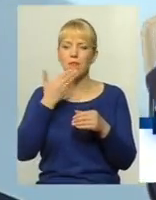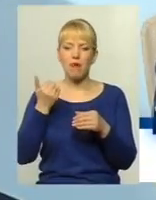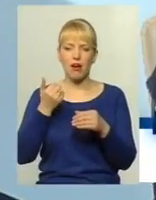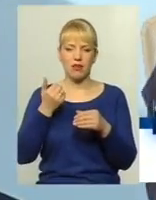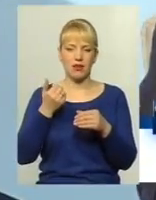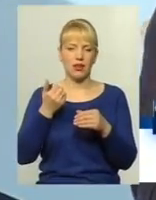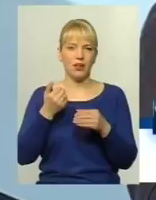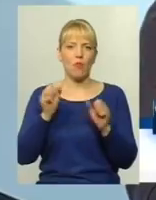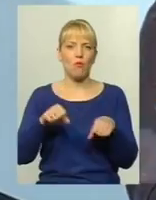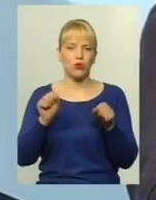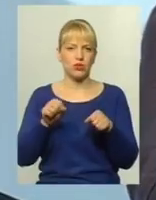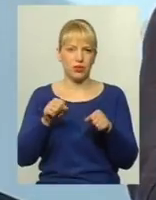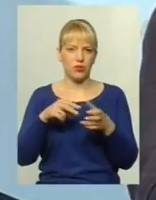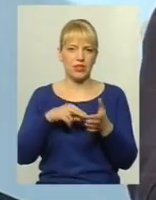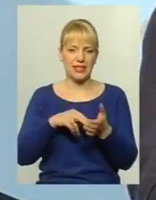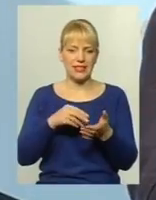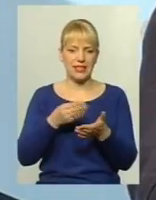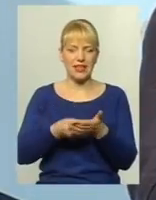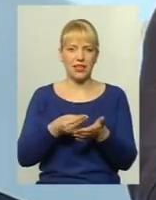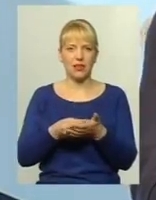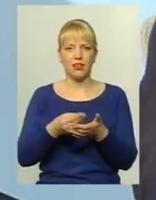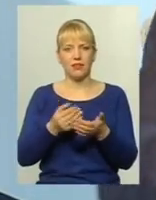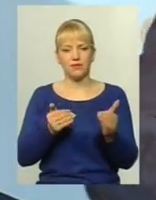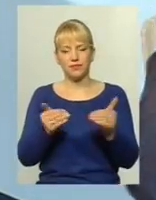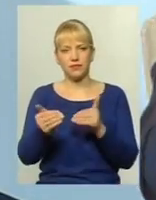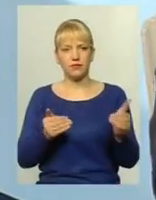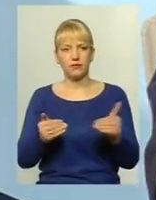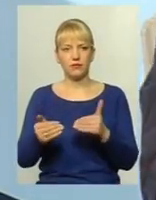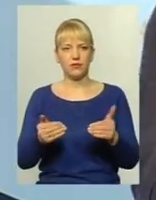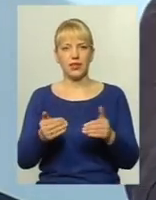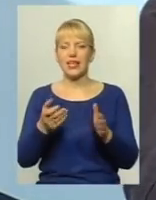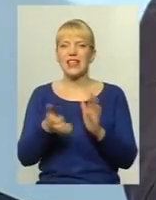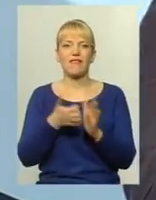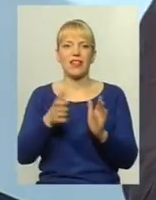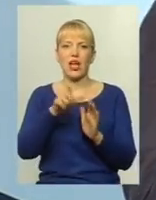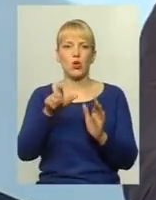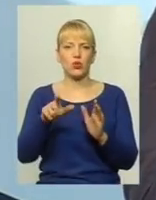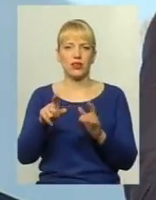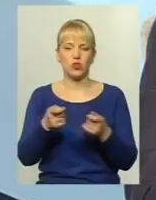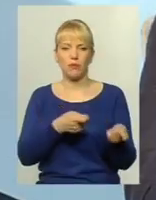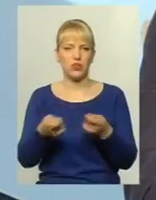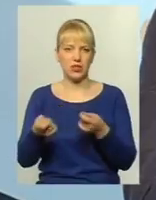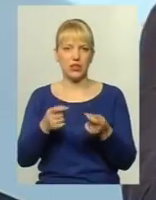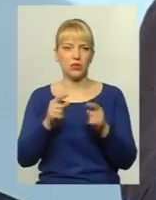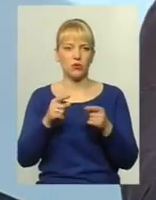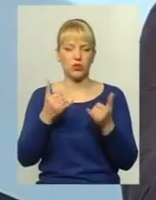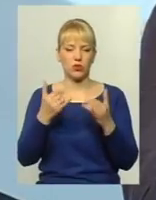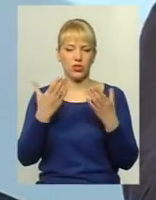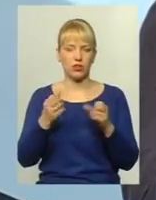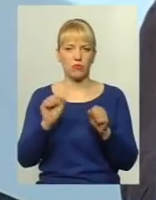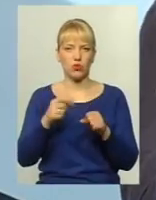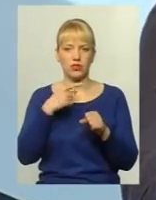тому що пасажиру потоку не вистачає для здійснення підприємницької діяльності. Можу єдине сказати, що на сьогоднішній день